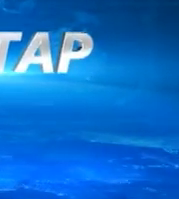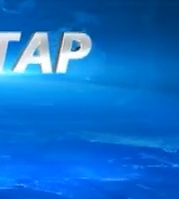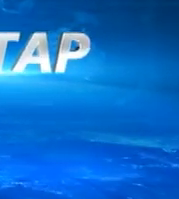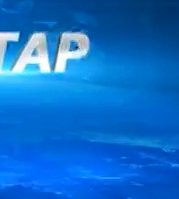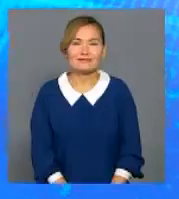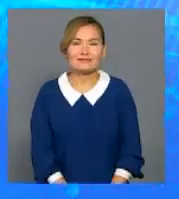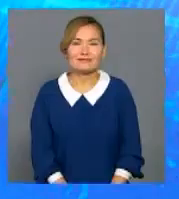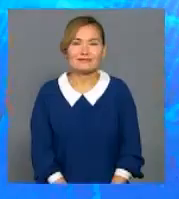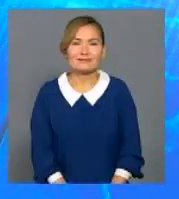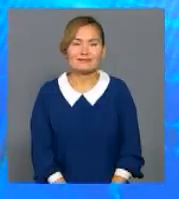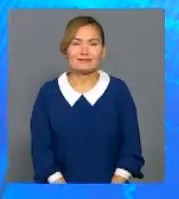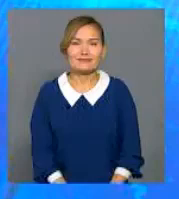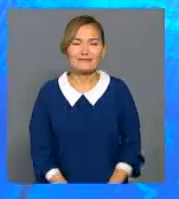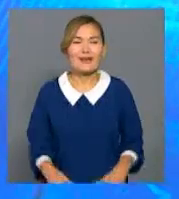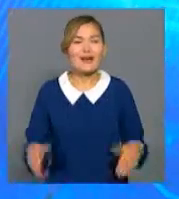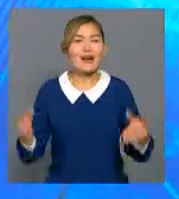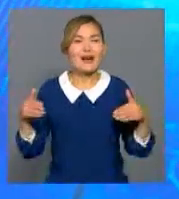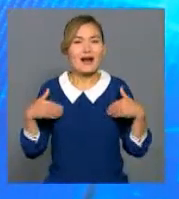ҚАРЛАМЕНТАР